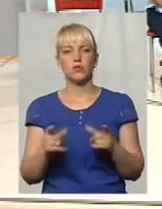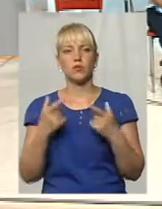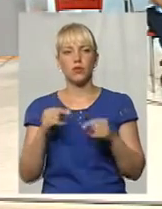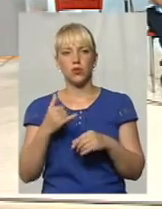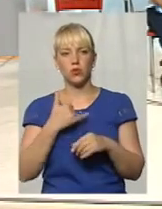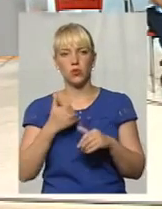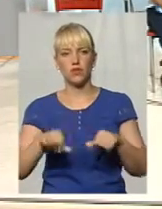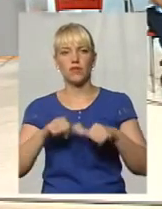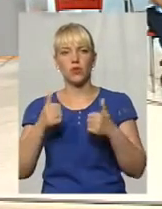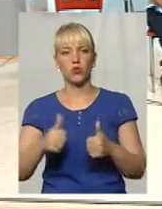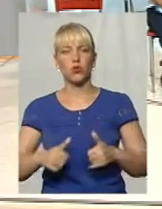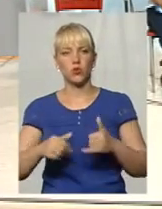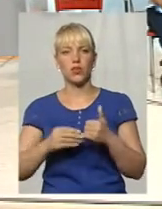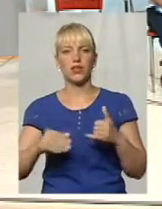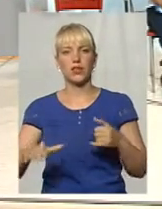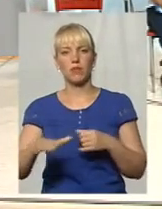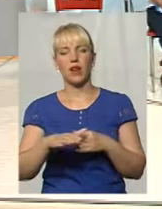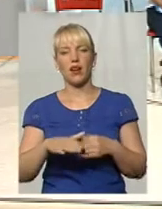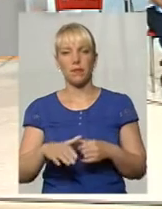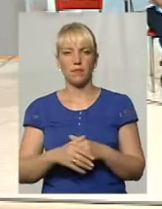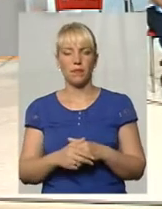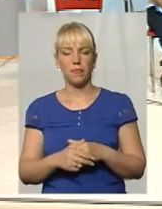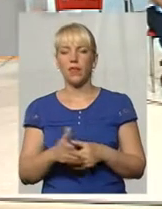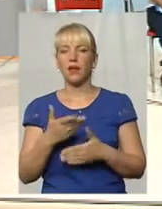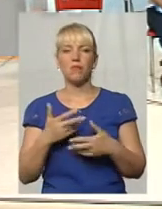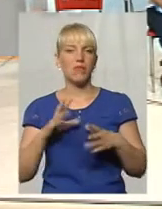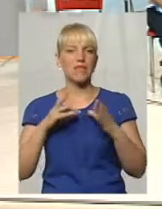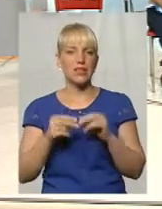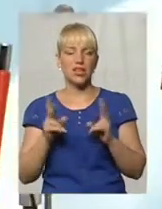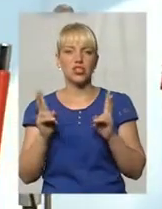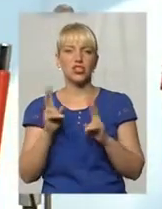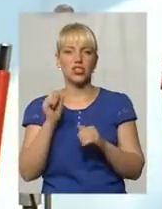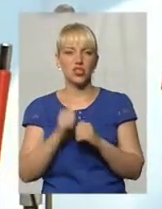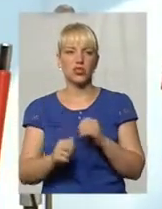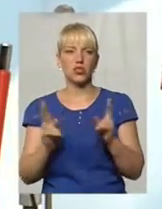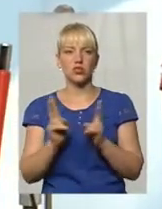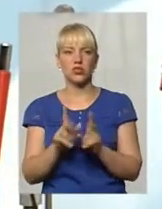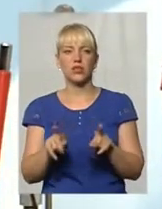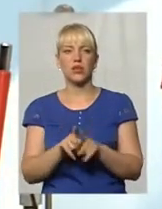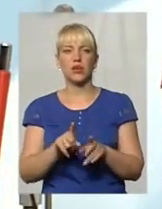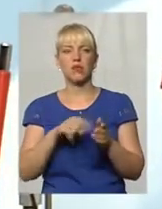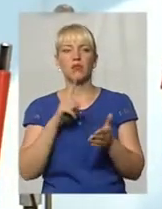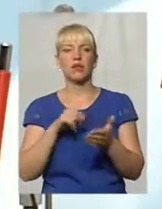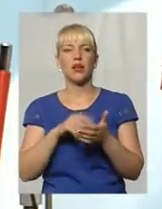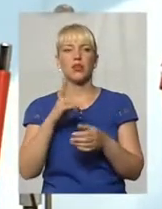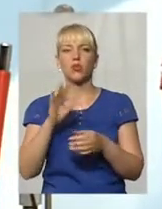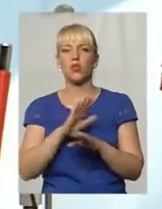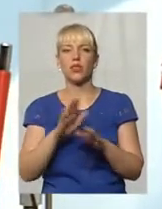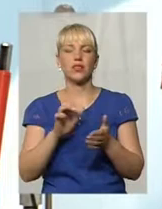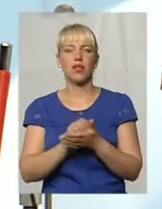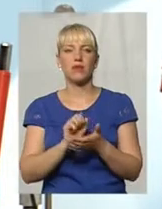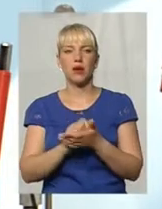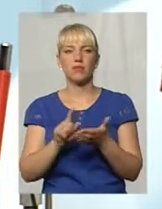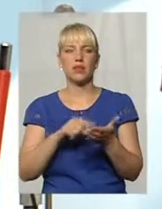фігурує земля? Ми взагалі часто зустрічаємося з такими питаннями, але, на жаль, ми не займаємося